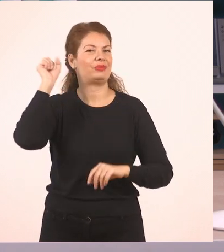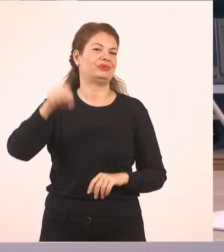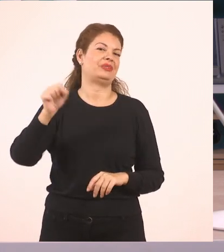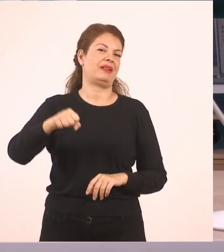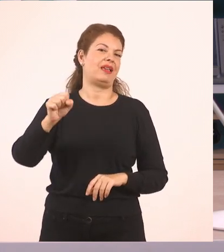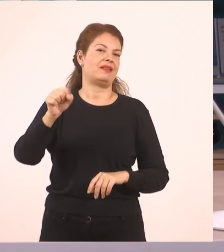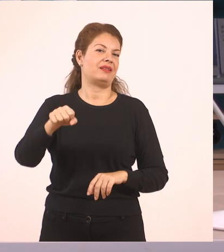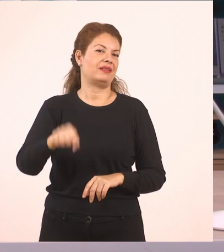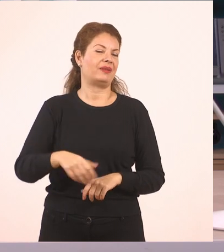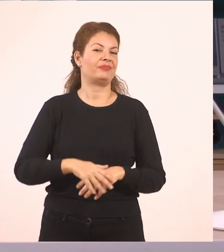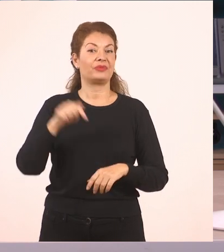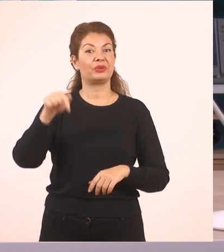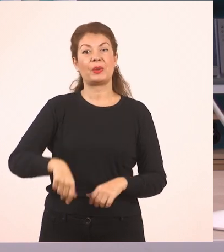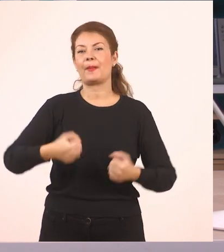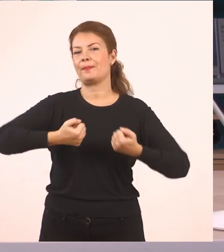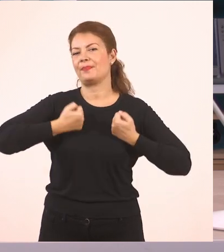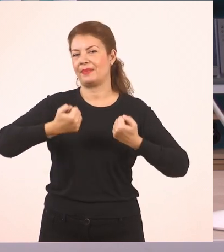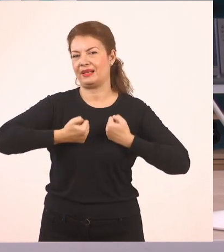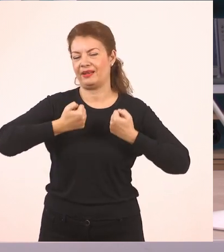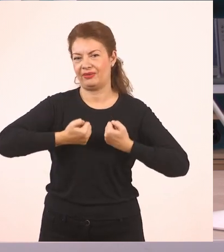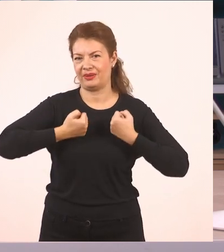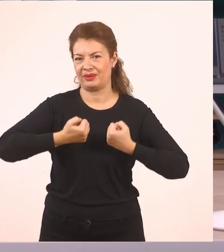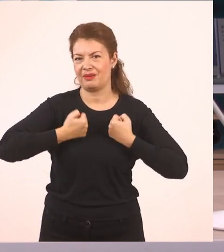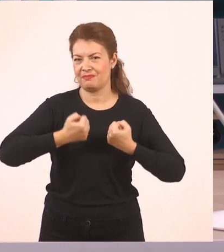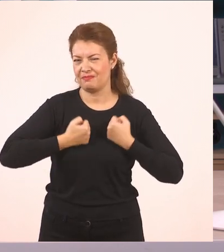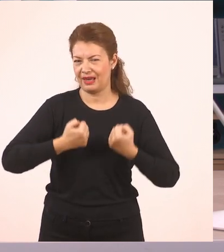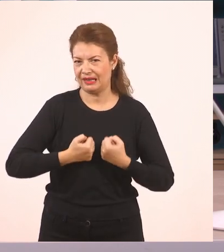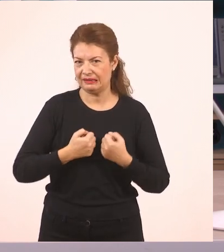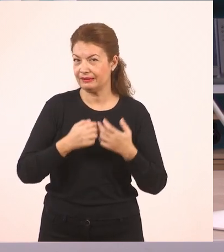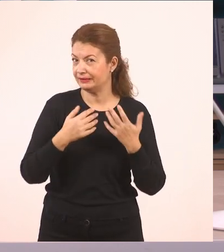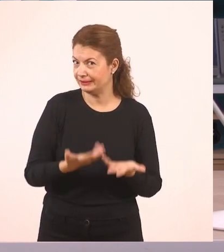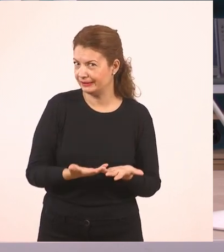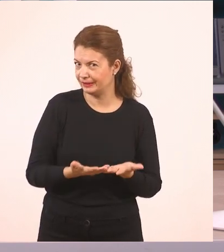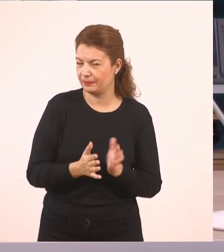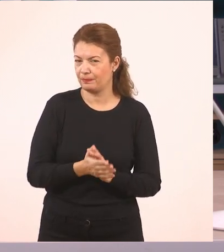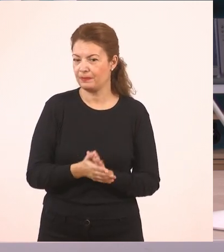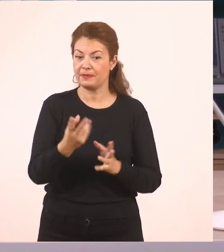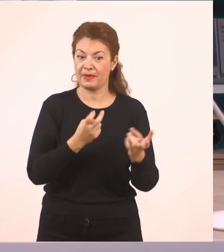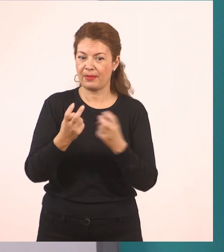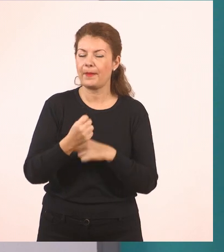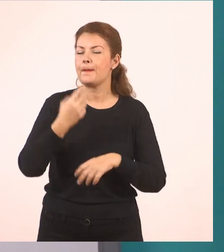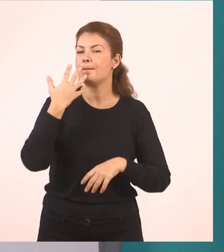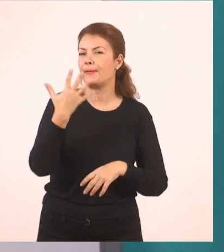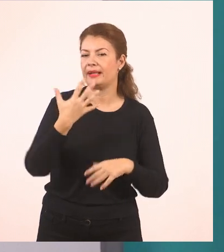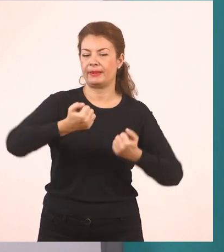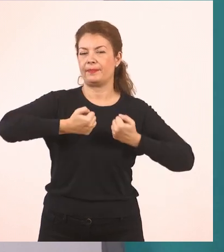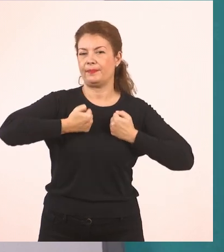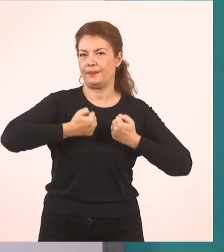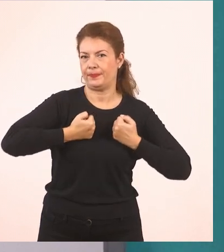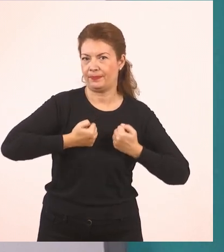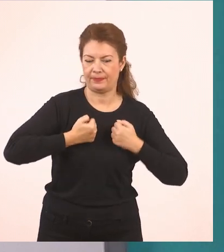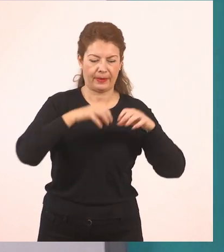Τώρα θα πάμε να παίξουμε ένα παιχνίδι με 5 αντικείμενα. Θα ζωγραφίσω 5